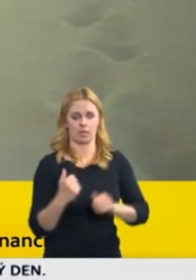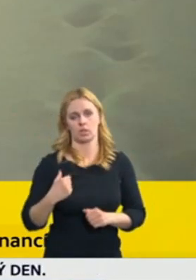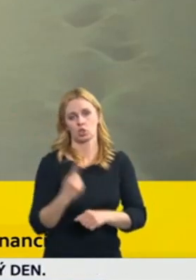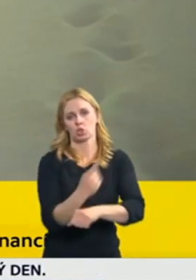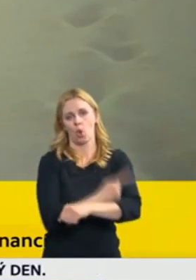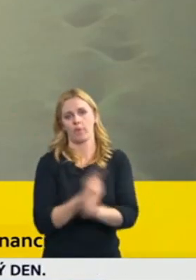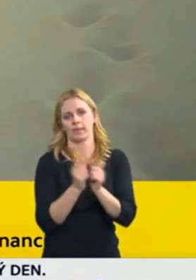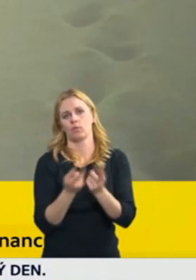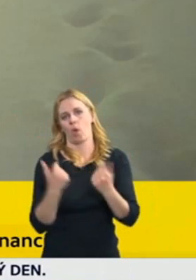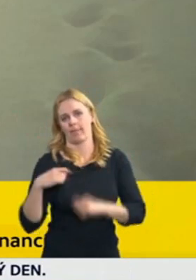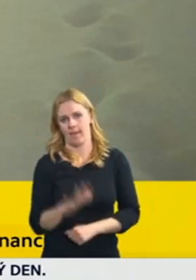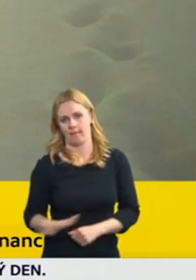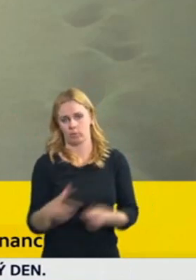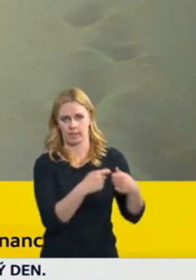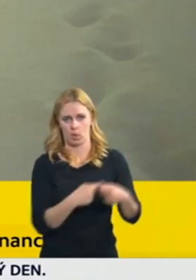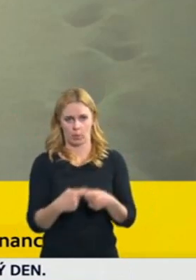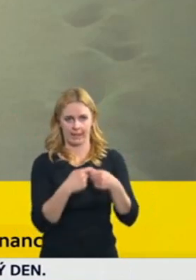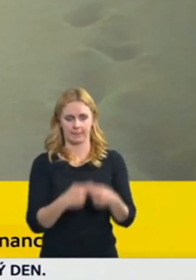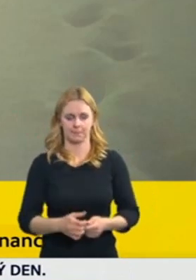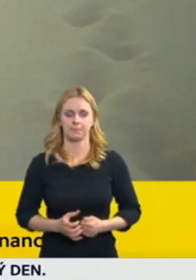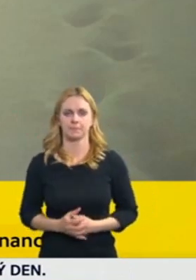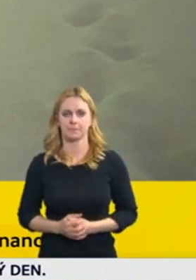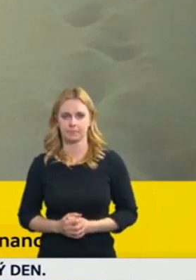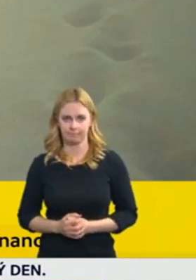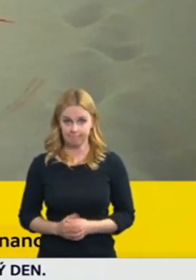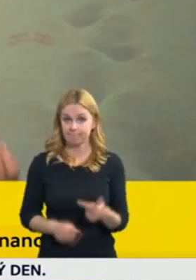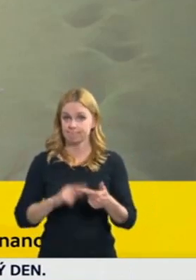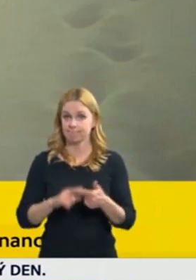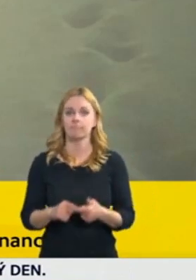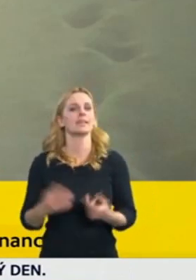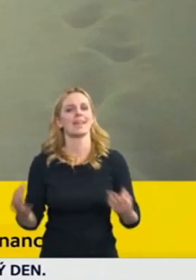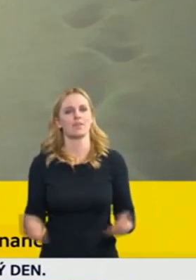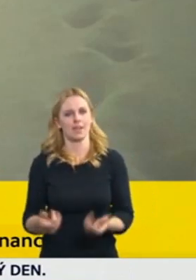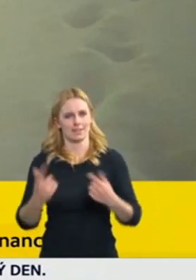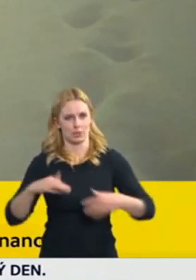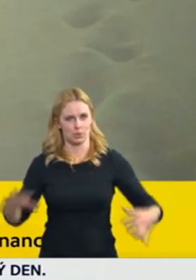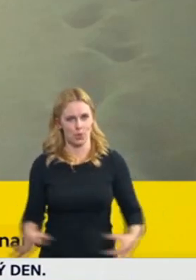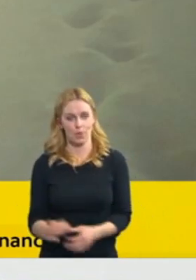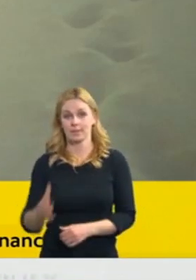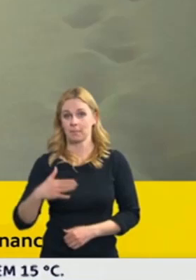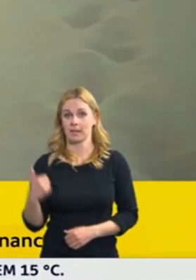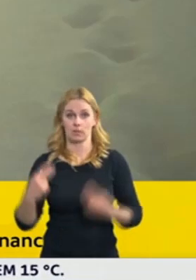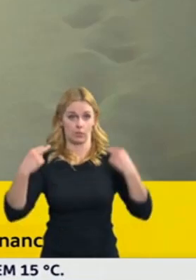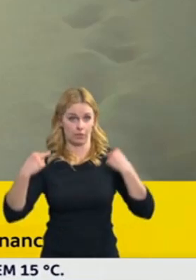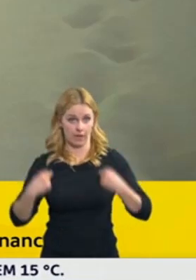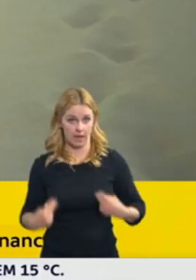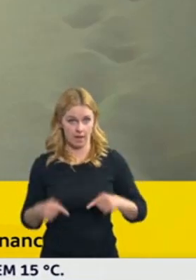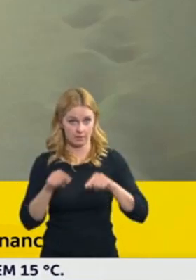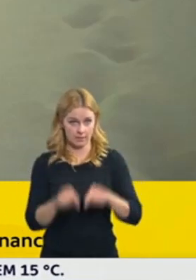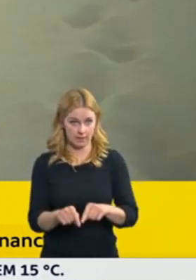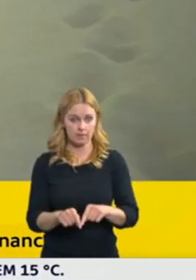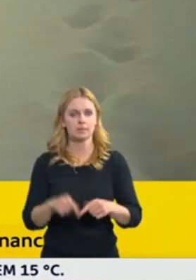Další věc z agendy ministerstva financí, nebo respektive týká se to agendy ministerstva financí, je